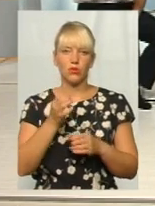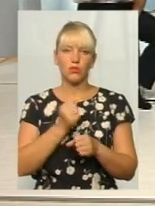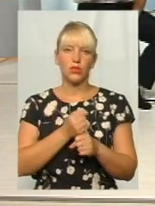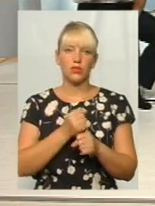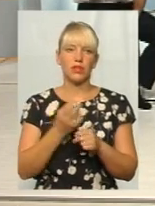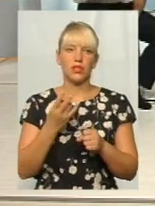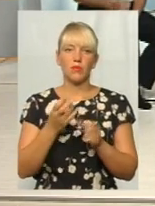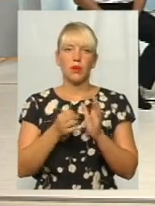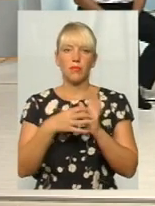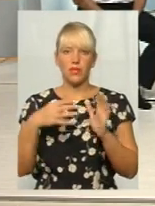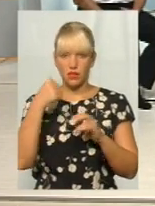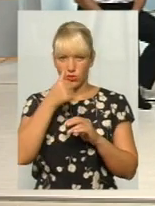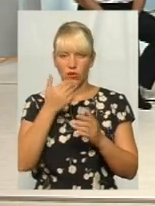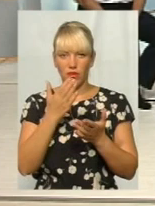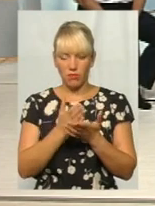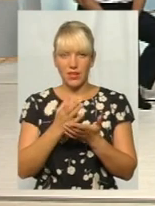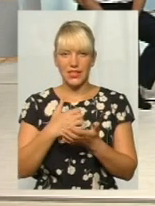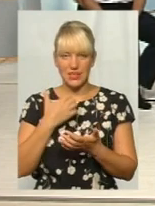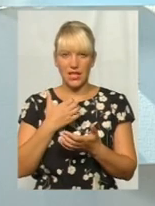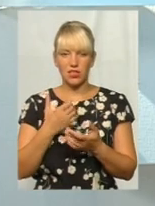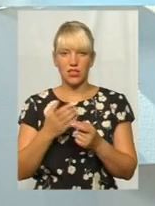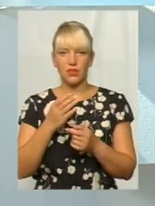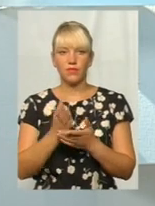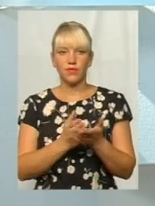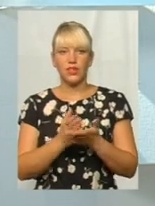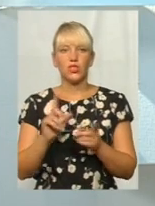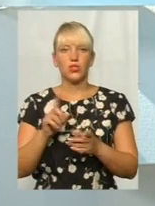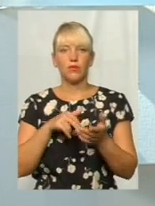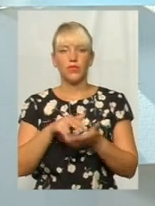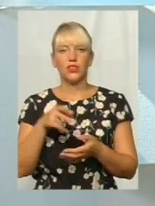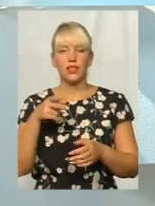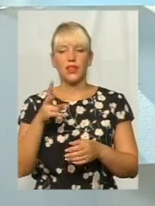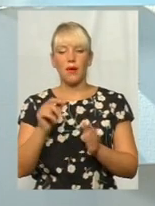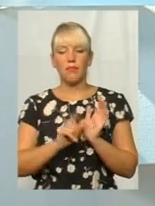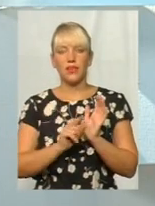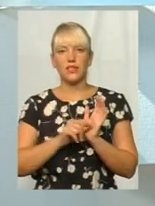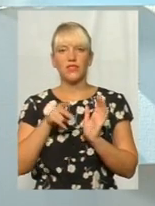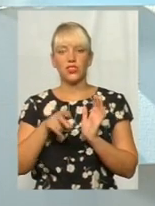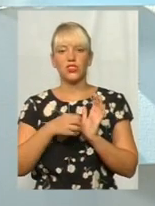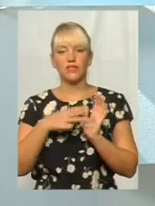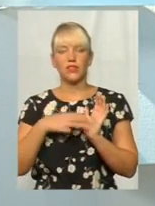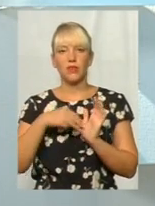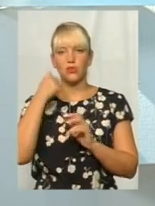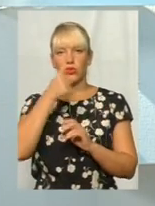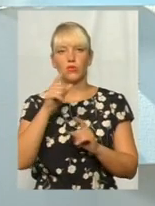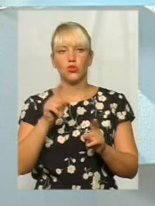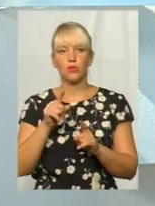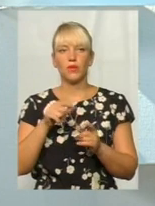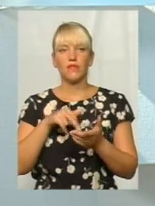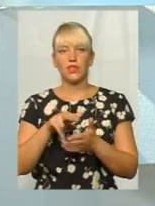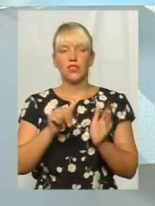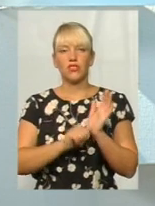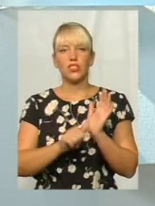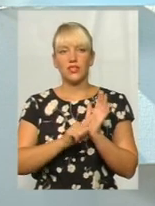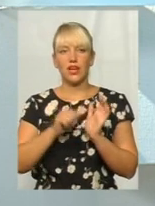мати 15 років, так? Щоб вийти на пенсію в 2018 році, треба особі, щоб вийти на пенсію в